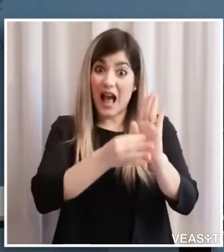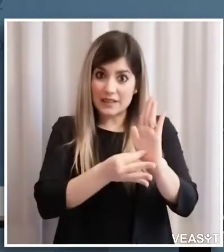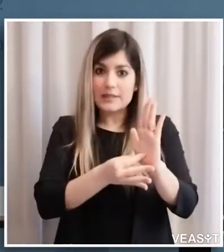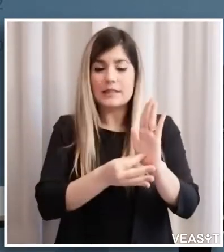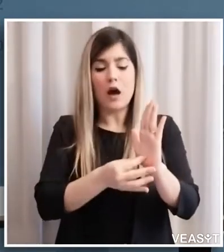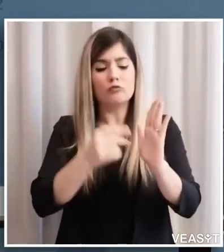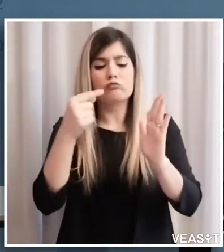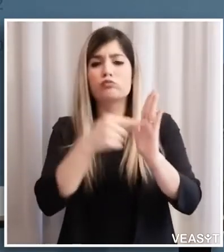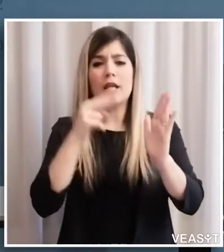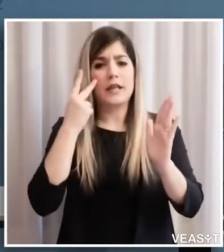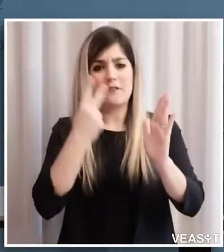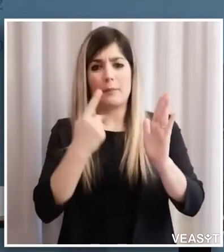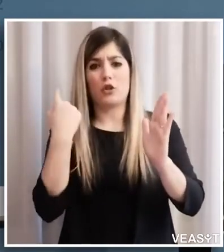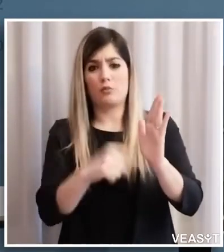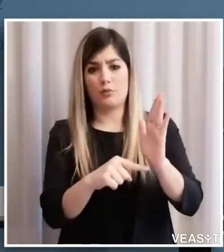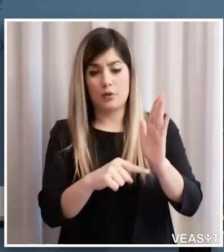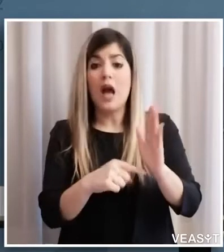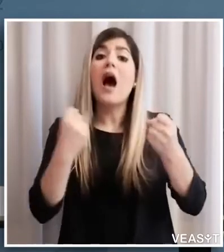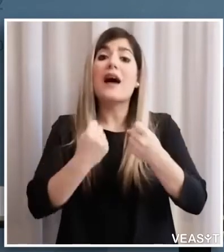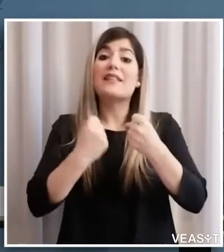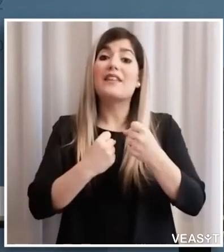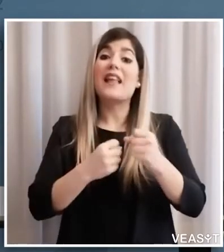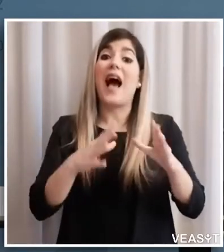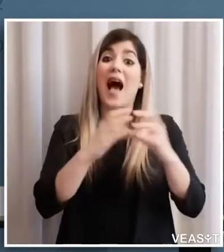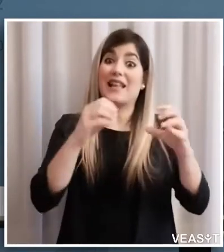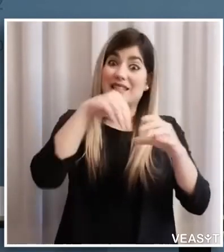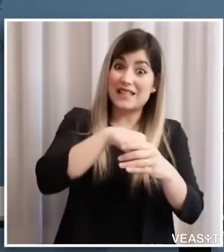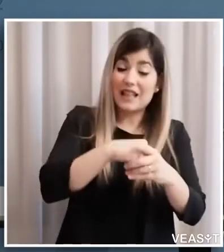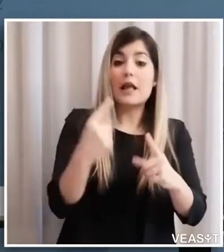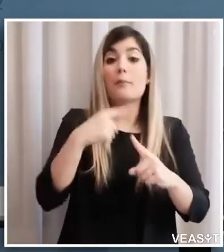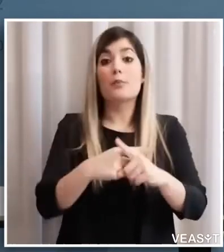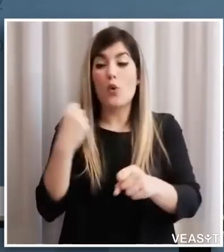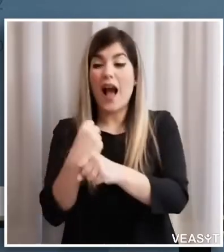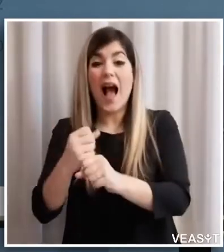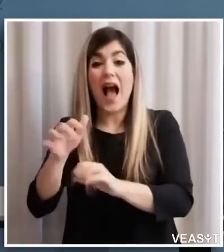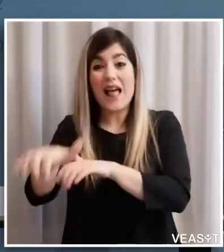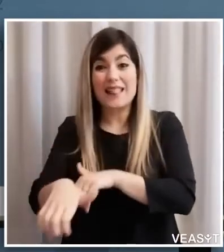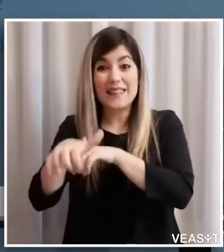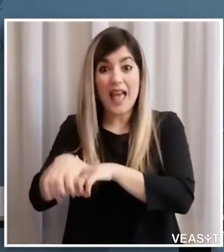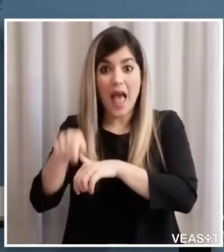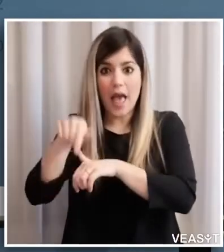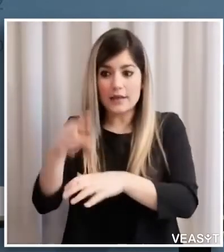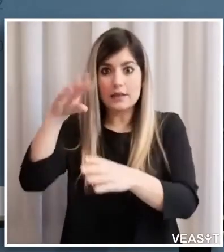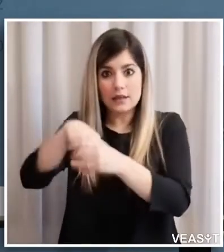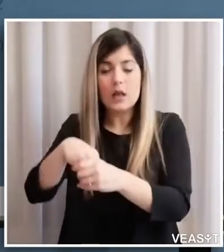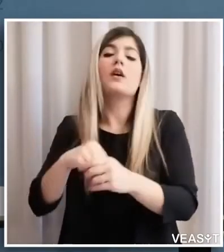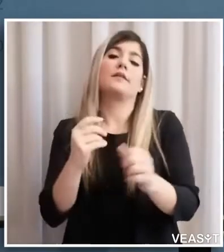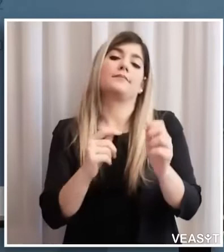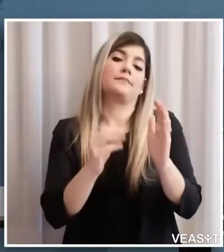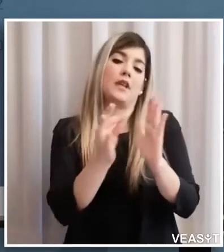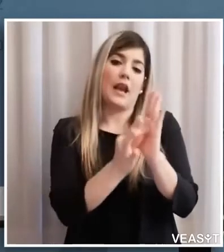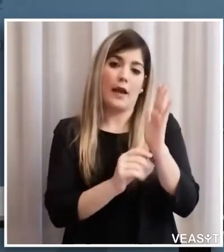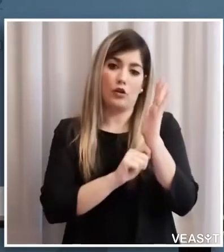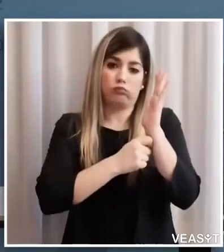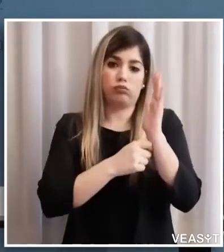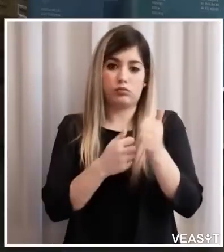'attività dentro l'azienda ma anche l'attività presso i cantieri dove bisogna seguire attentamente queste regole ovviamente ci saranno